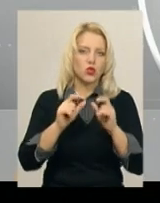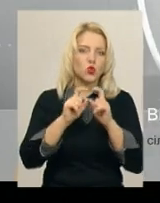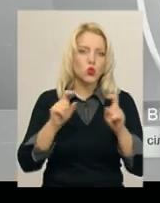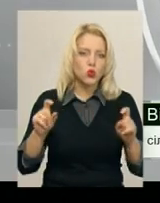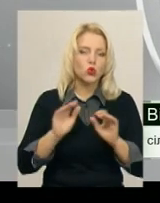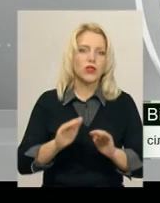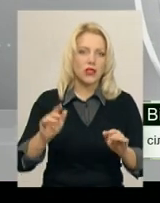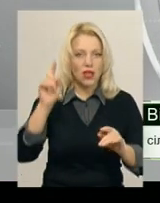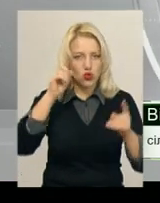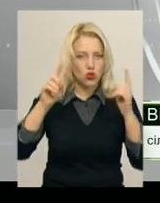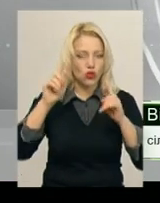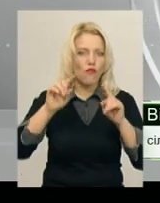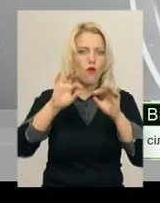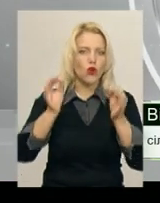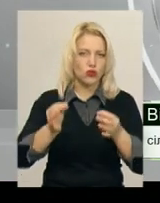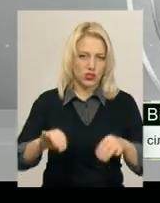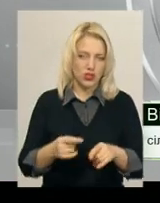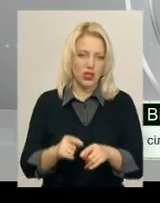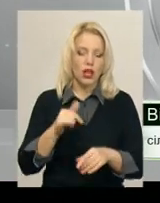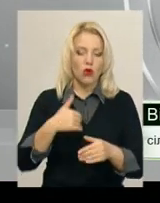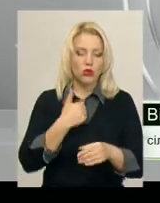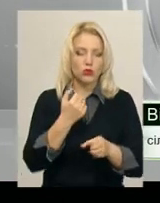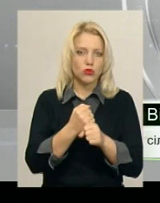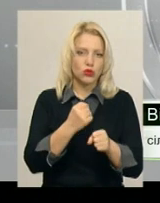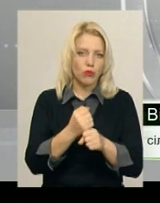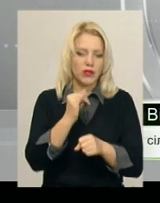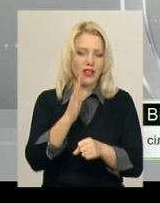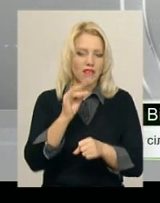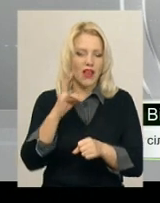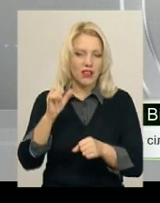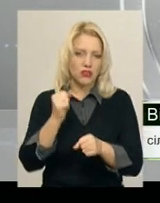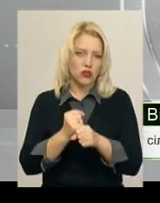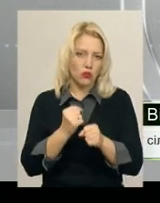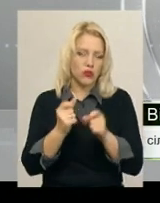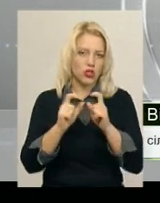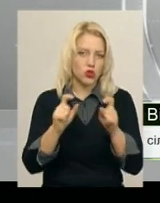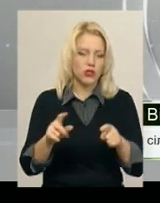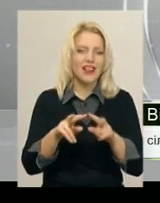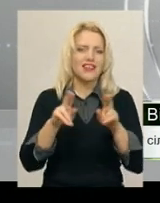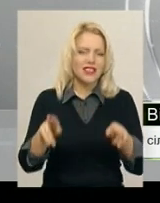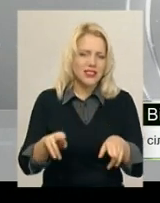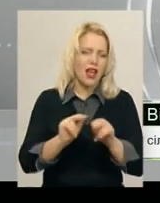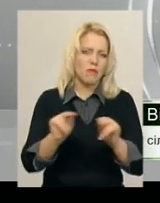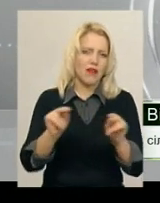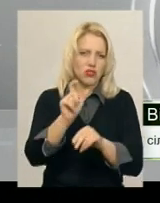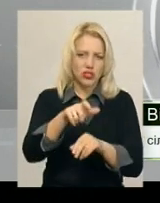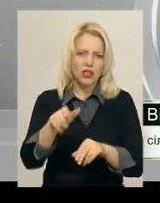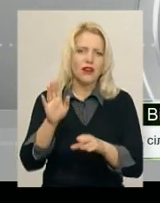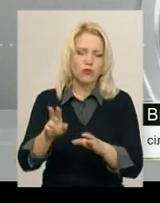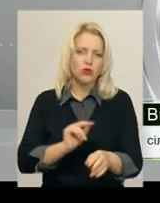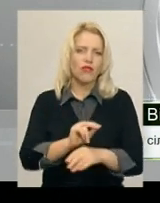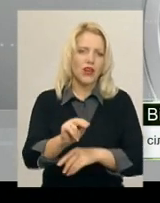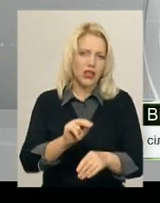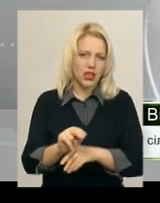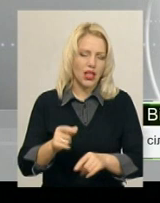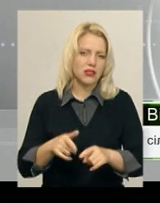Ми хочемо зробити там в Іванківцях студію і ті самі вчителі будуть там викладати. Так що нічого діти цього